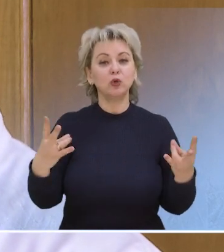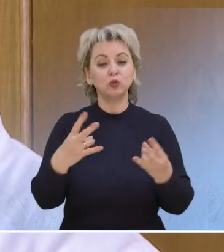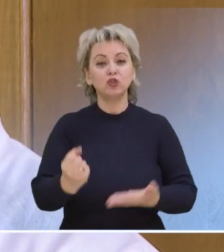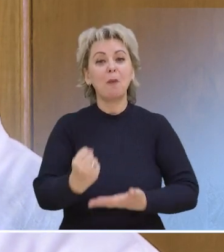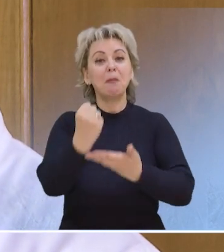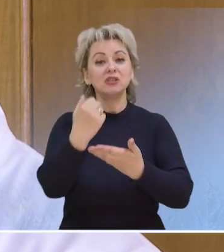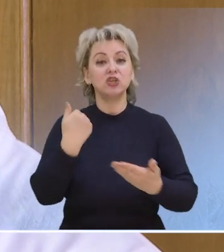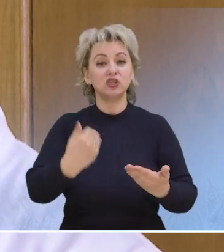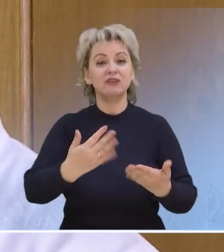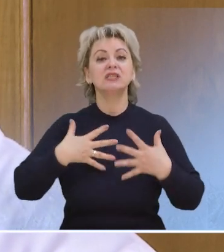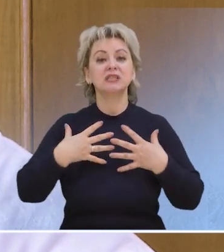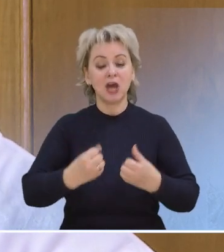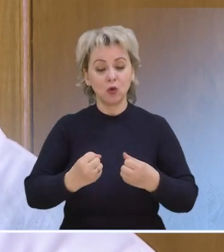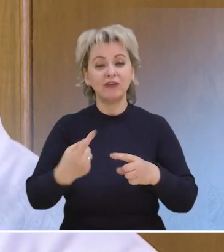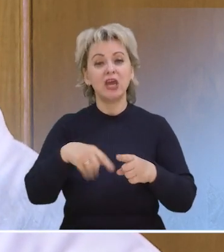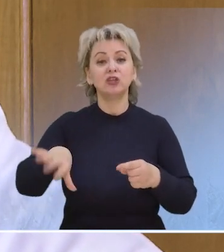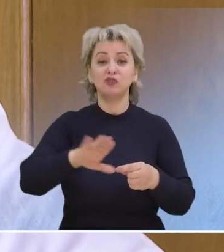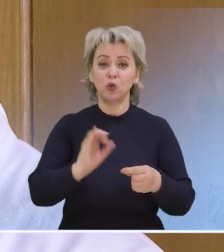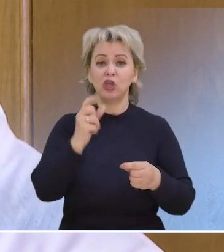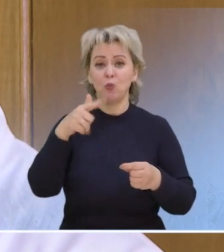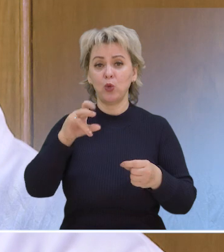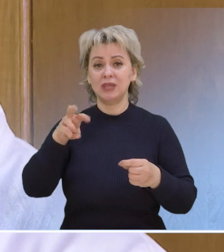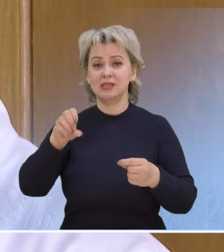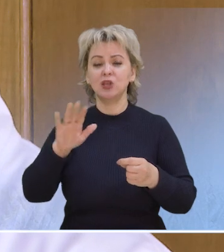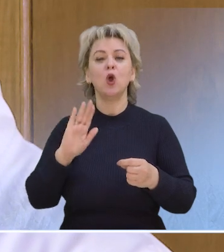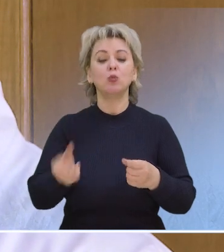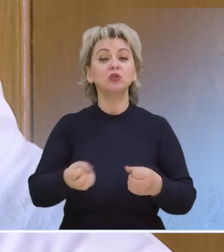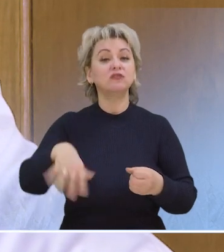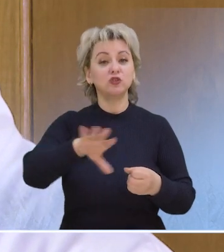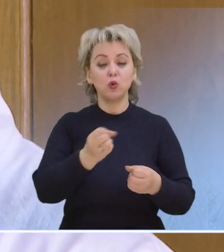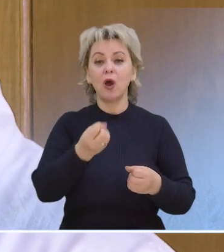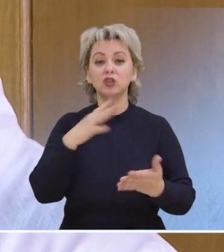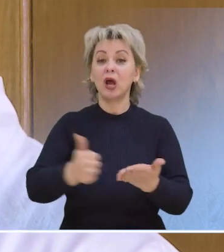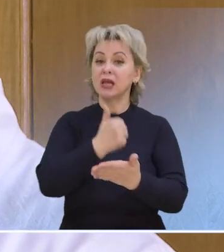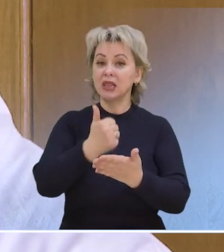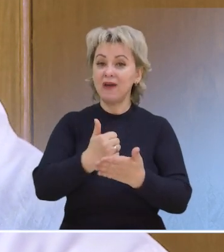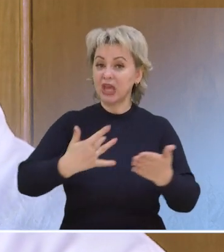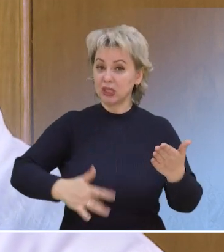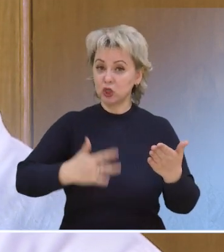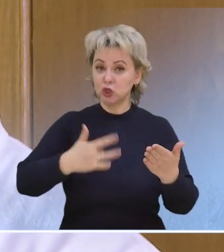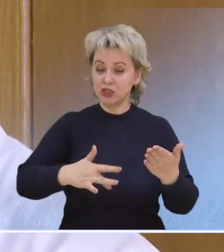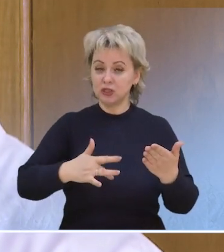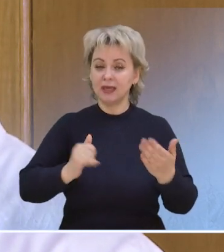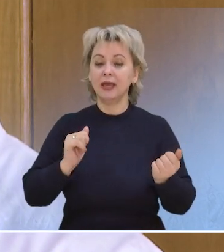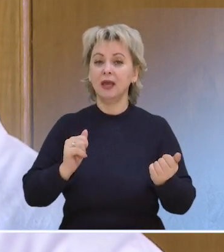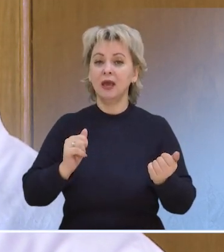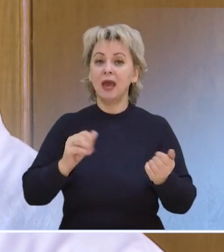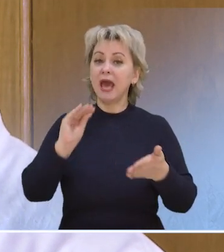нужно поддерживать его здоровье, и тогда с иммунитетом будет всё хорошо. Ну и самый главный в кишечнике